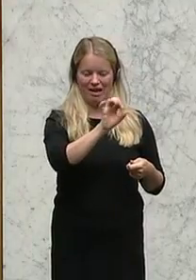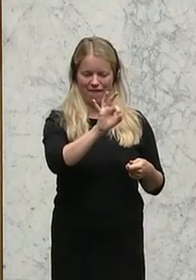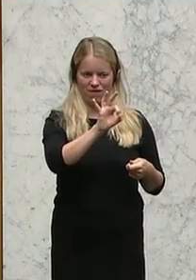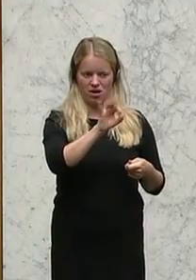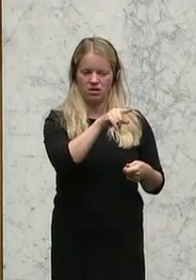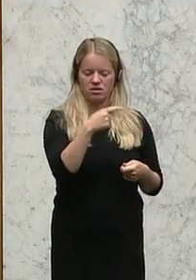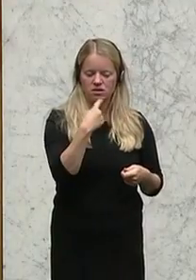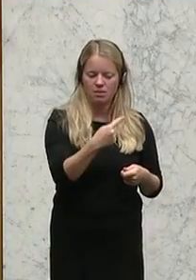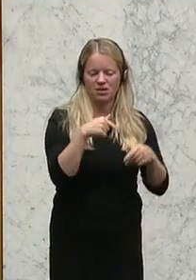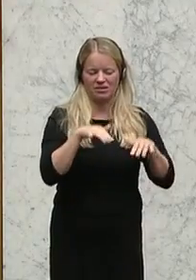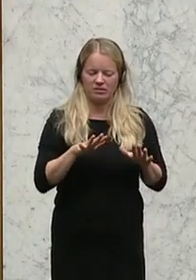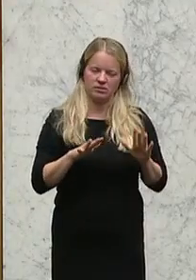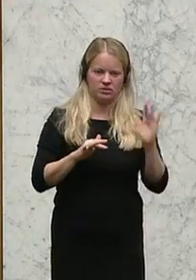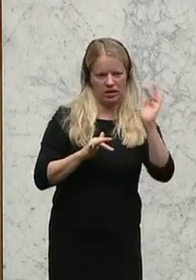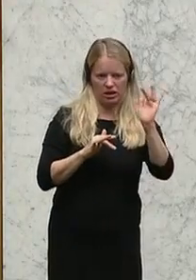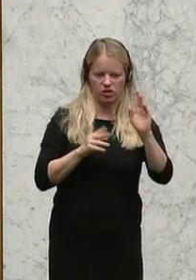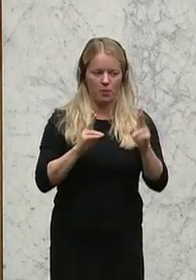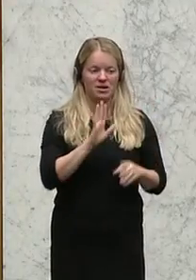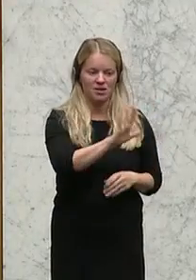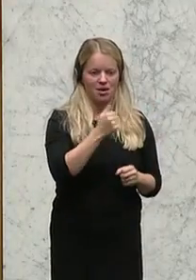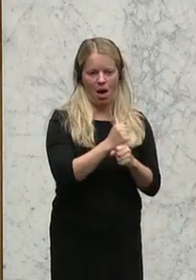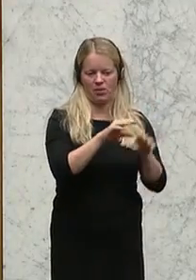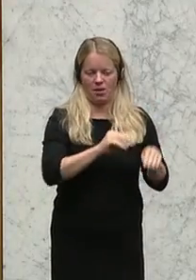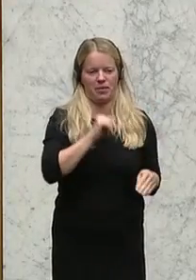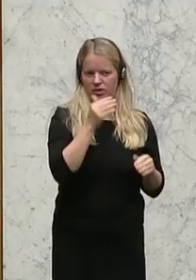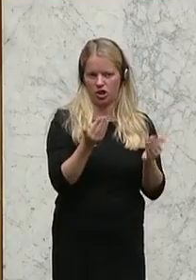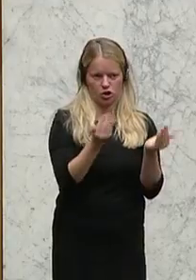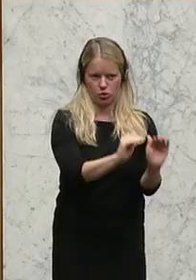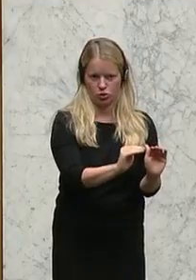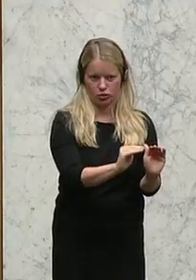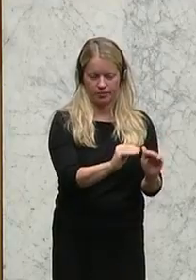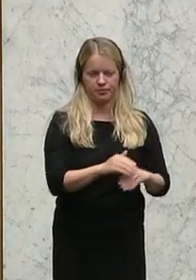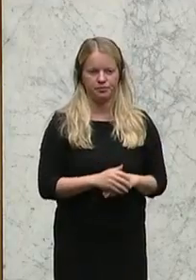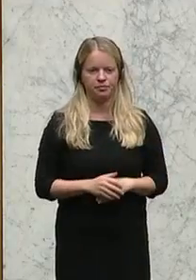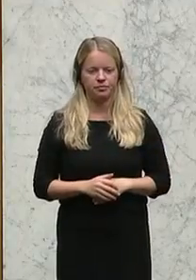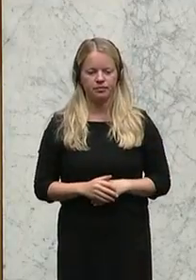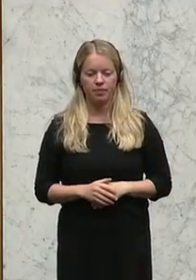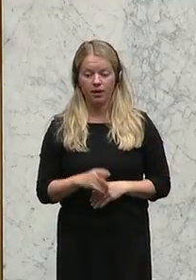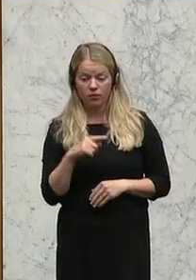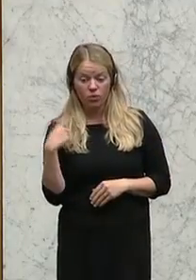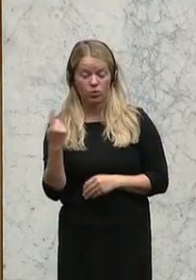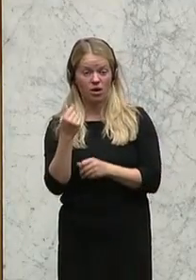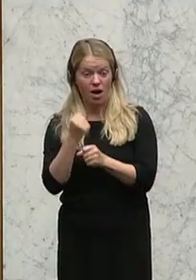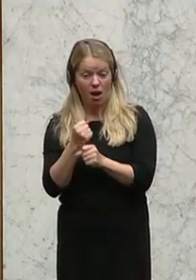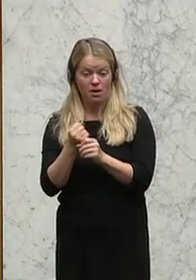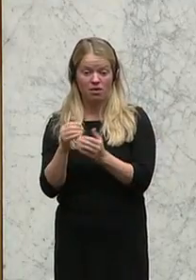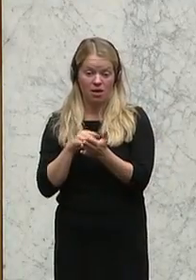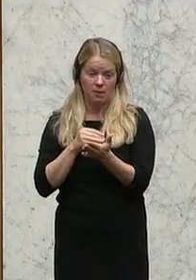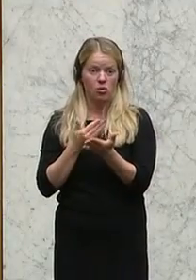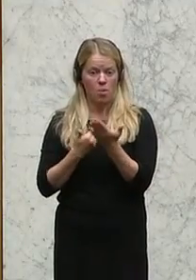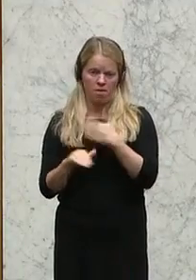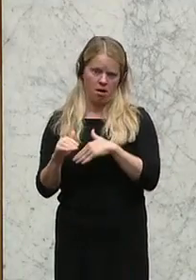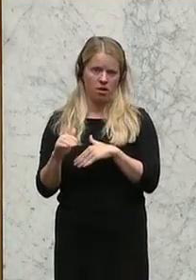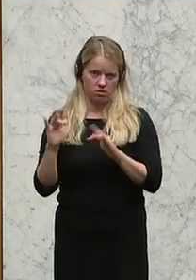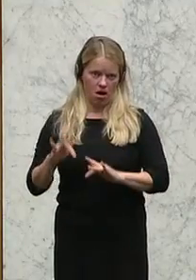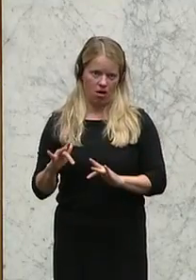weil er sagt, seine Arbeitnehmer sind nicht geschützt. Noch mehr müsste das für unsere Arbeitnehmer gelten. Und da frage